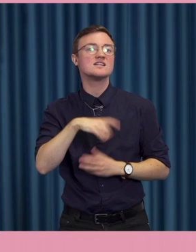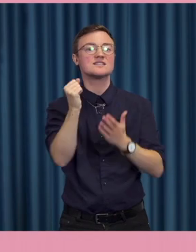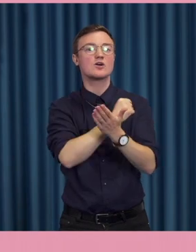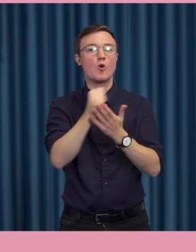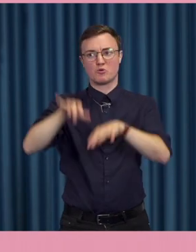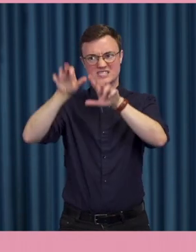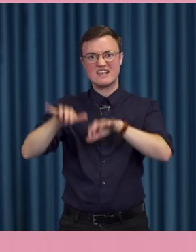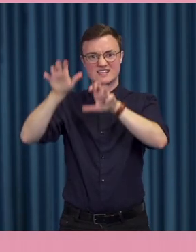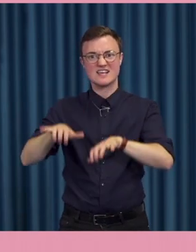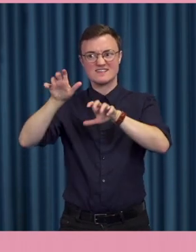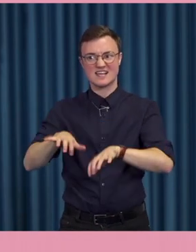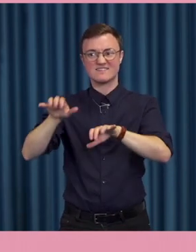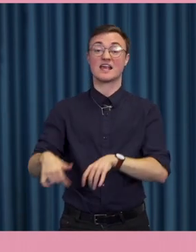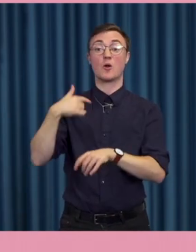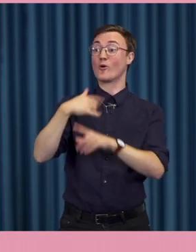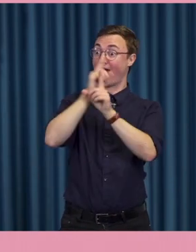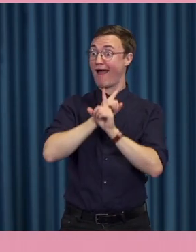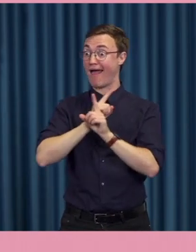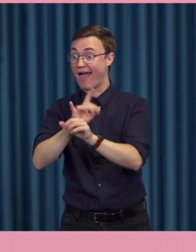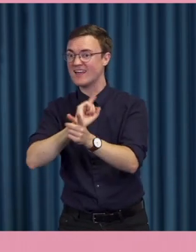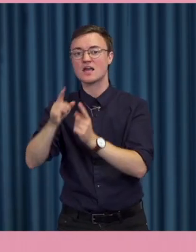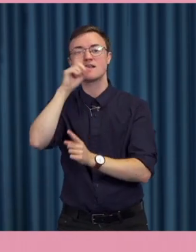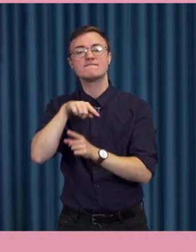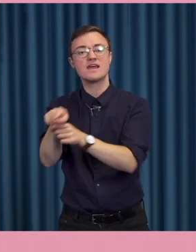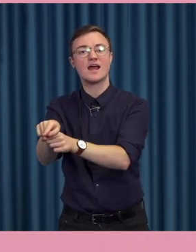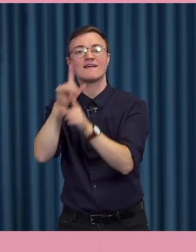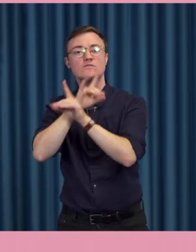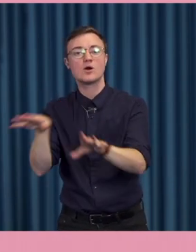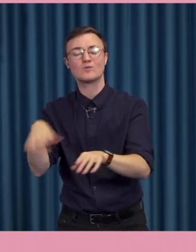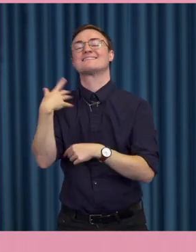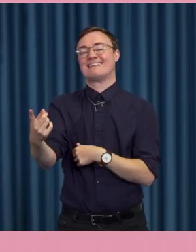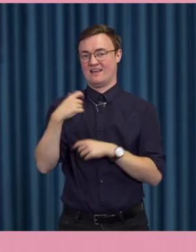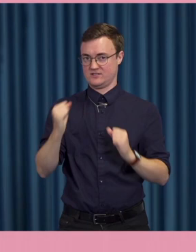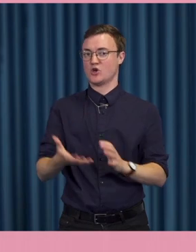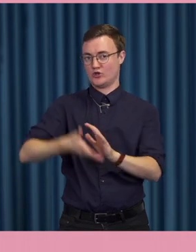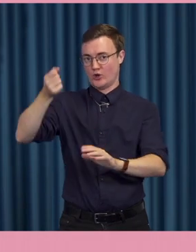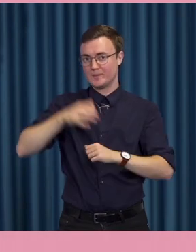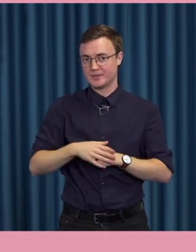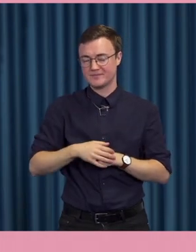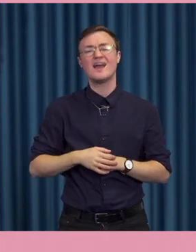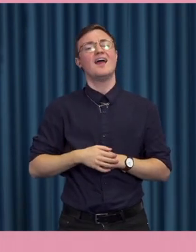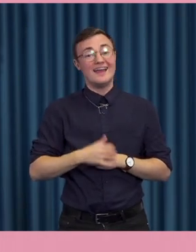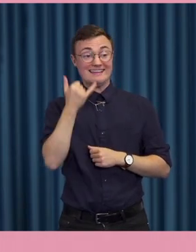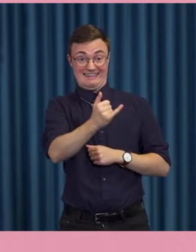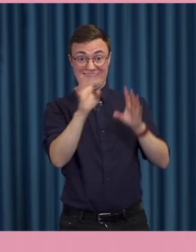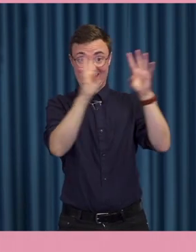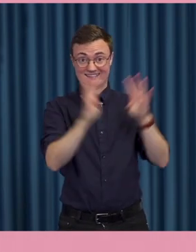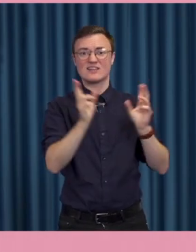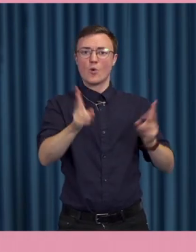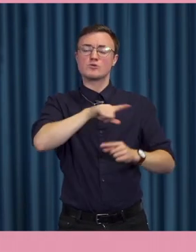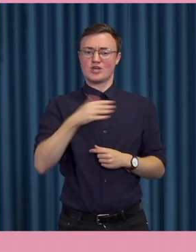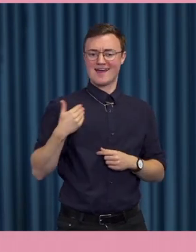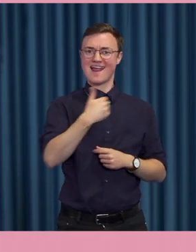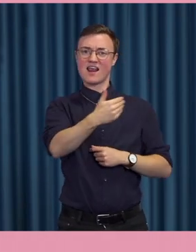omdömen. Och jag följer strömmen så kanske det inte är rätt ström att följa. Och det är lite det vi ska prata om. Vi har ganska mycket relationer online också, måste vi ju ta upp.